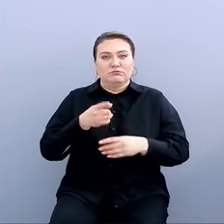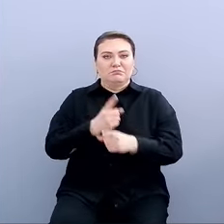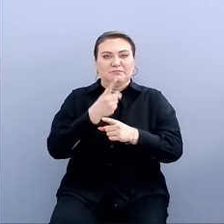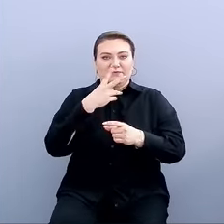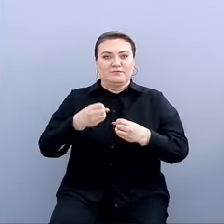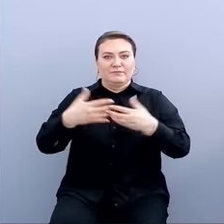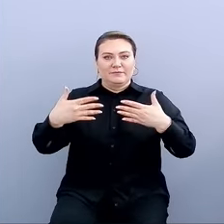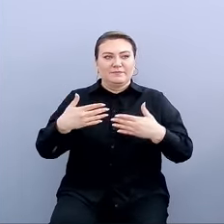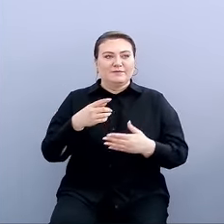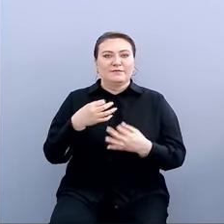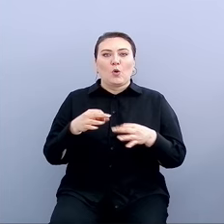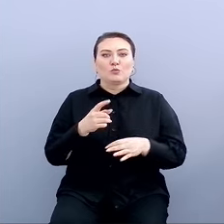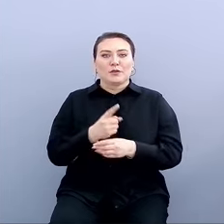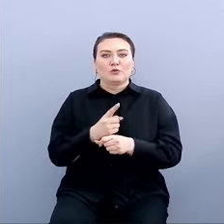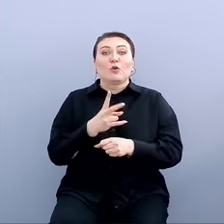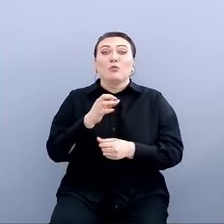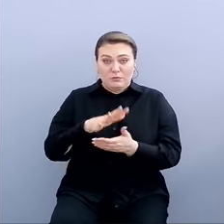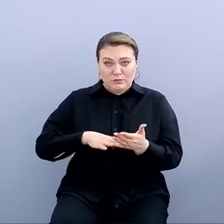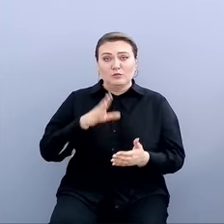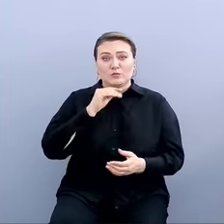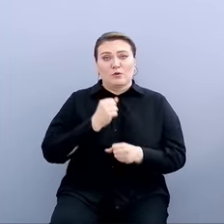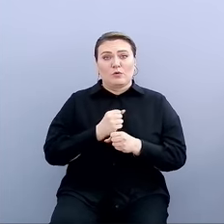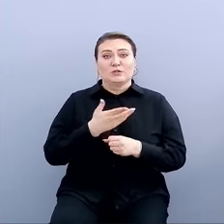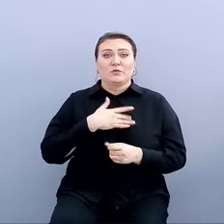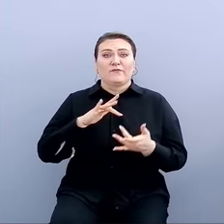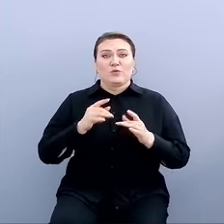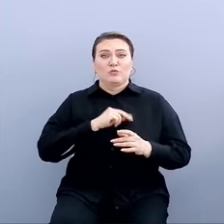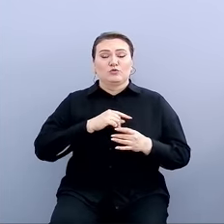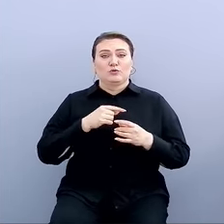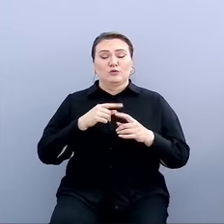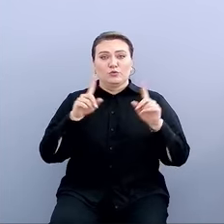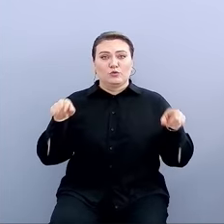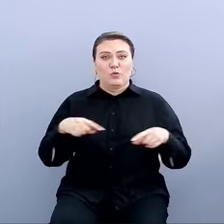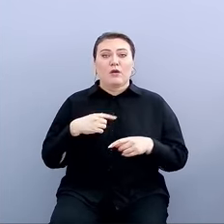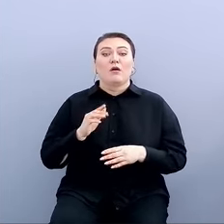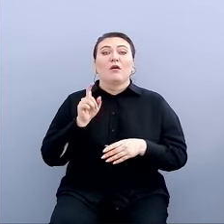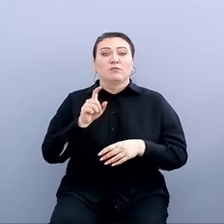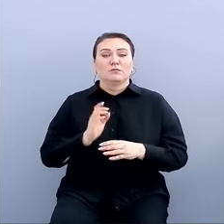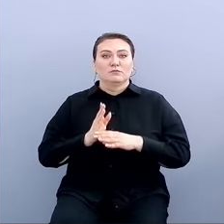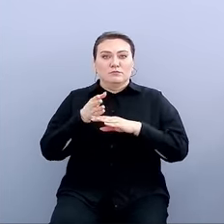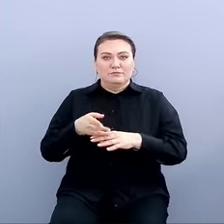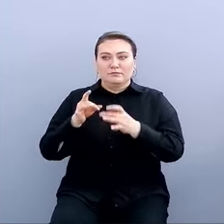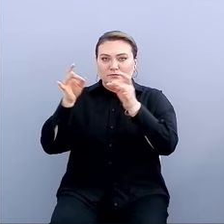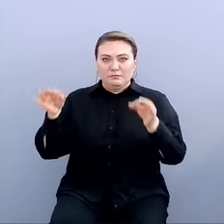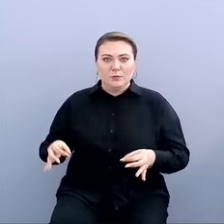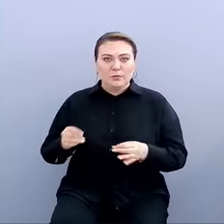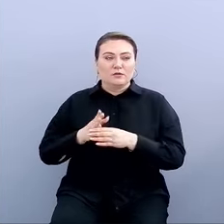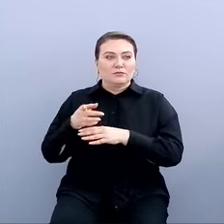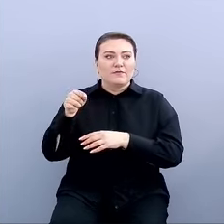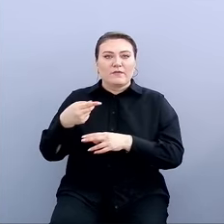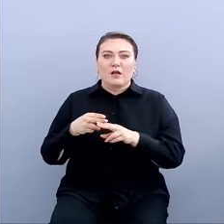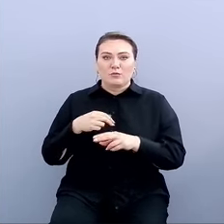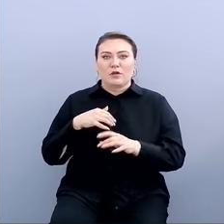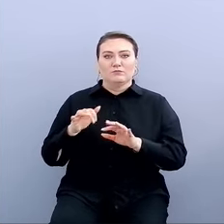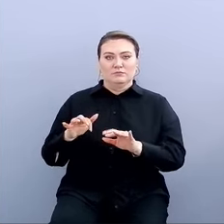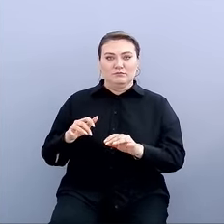запрещен, но можно продолжить работу, используя виртуальный рабочий стол. Я нажимаю, соответственно, попадаю на портал, в котором я там